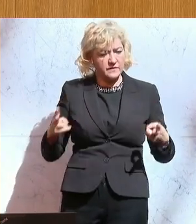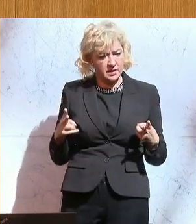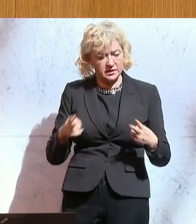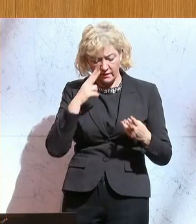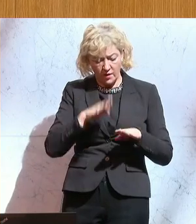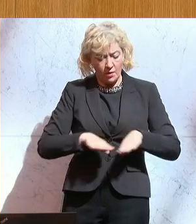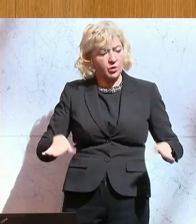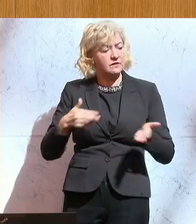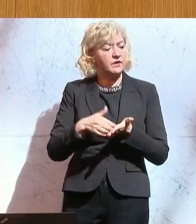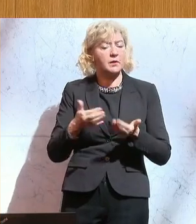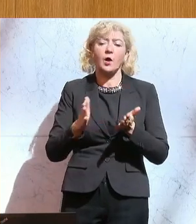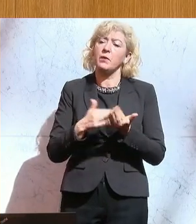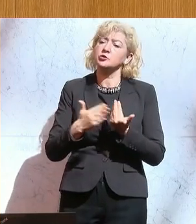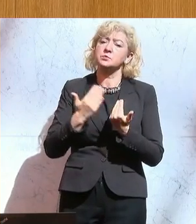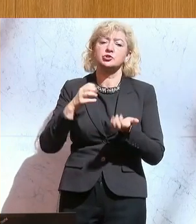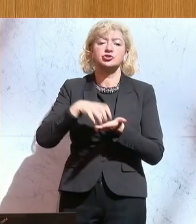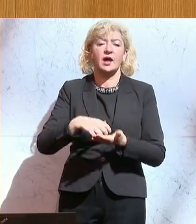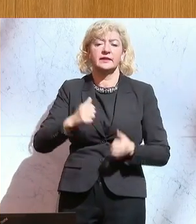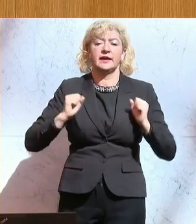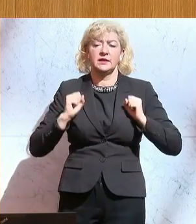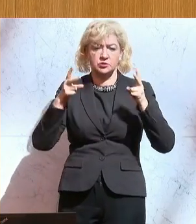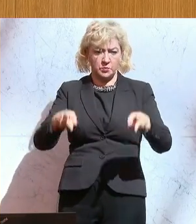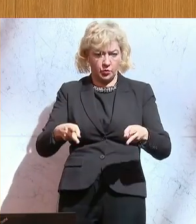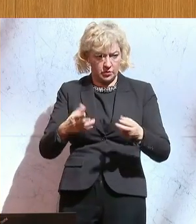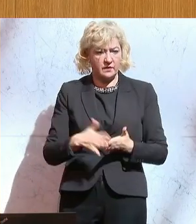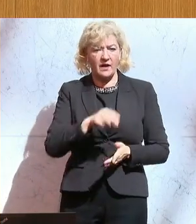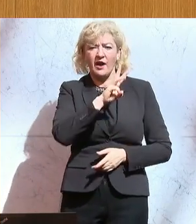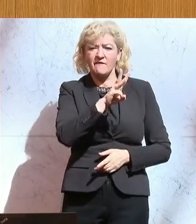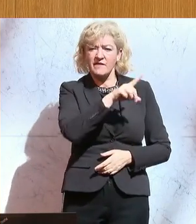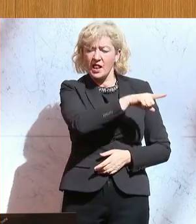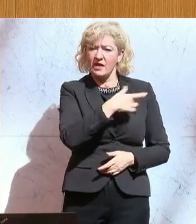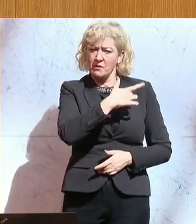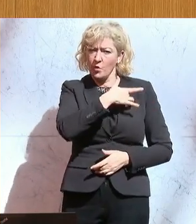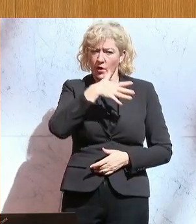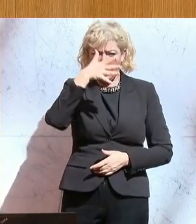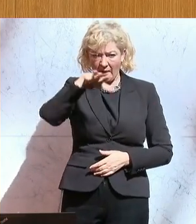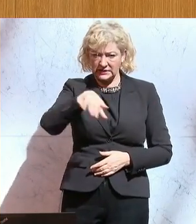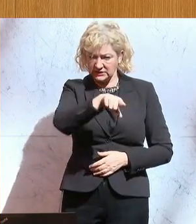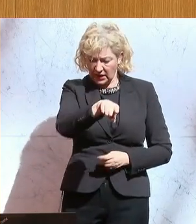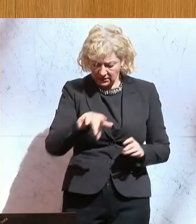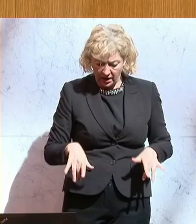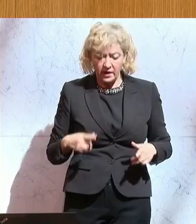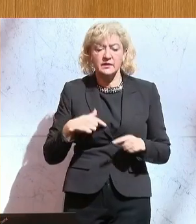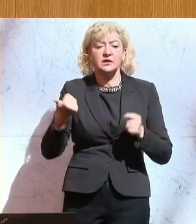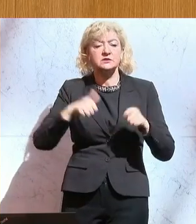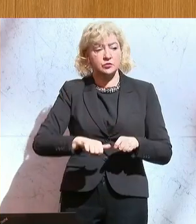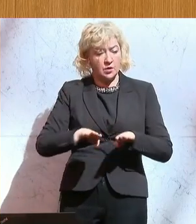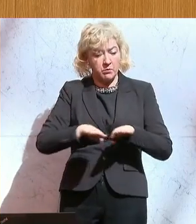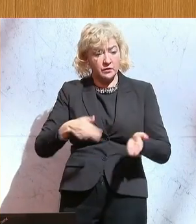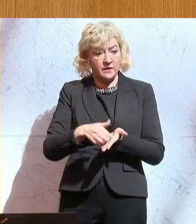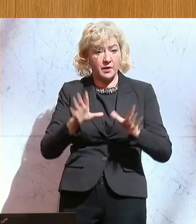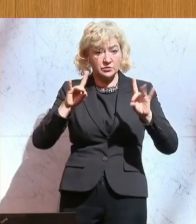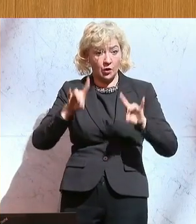wie der Bodenverbrauch zum Beispiel in der Stadt Innsbruck aussieht, wo der Herr Willi immerhin seit fünf Jahren Bürgermeister ist, hat man einen zusätzlichen Bodenverbrauch von 10